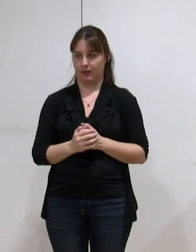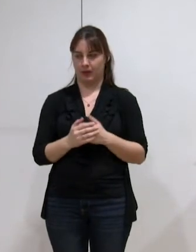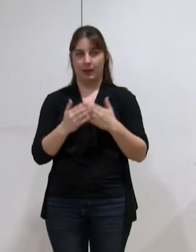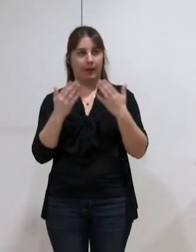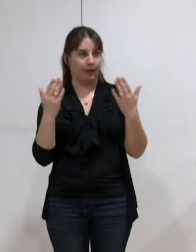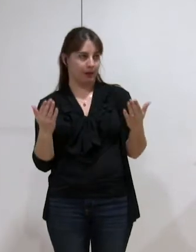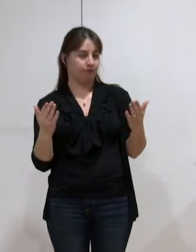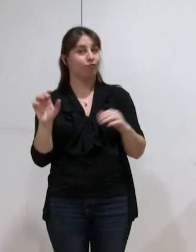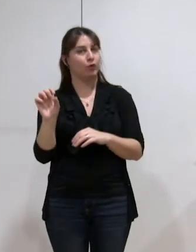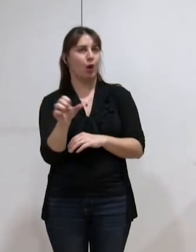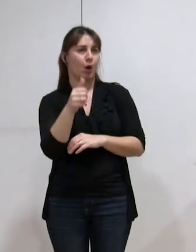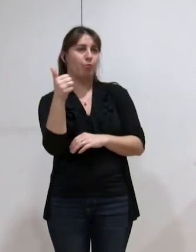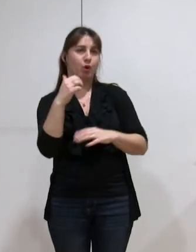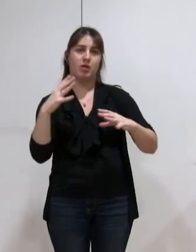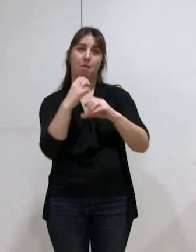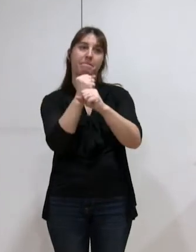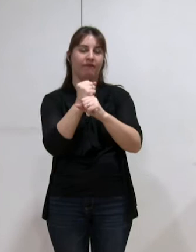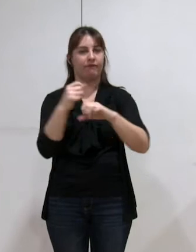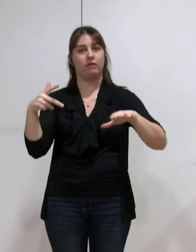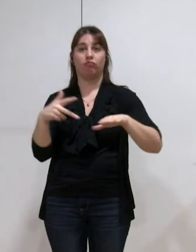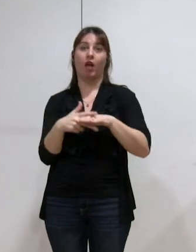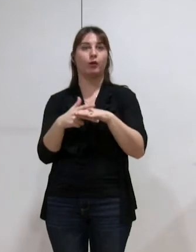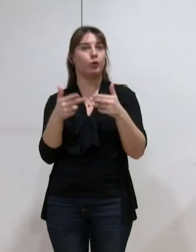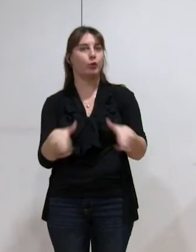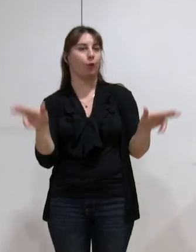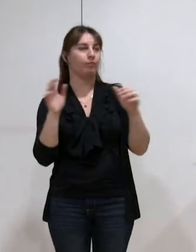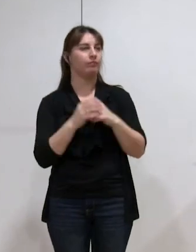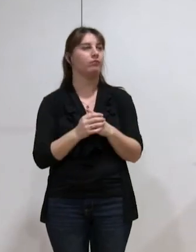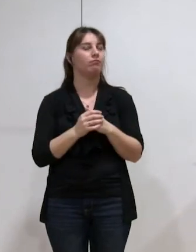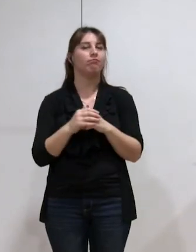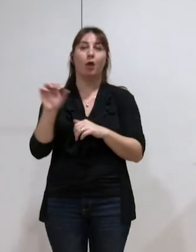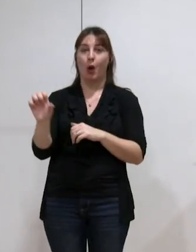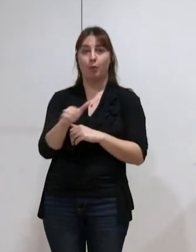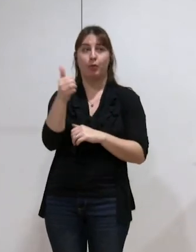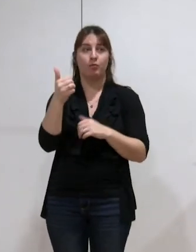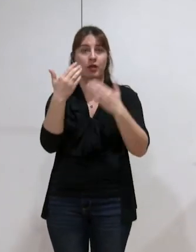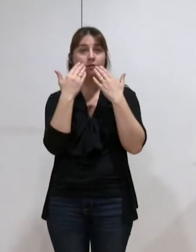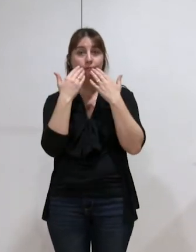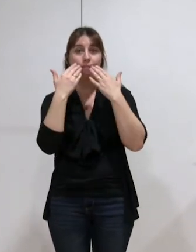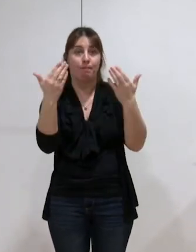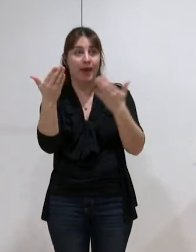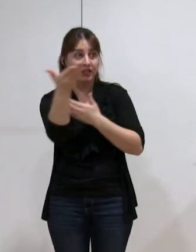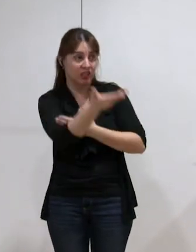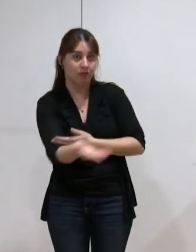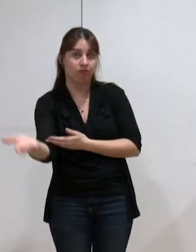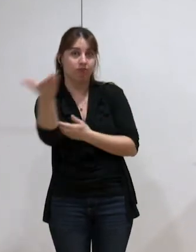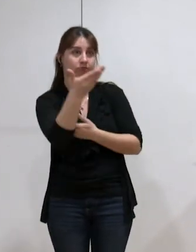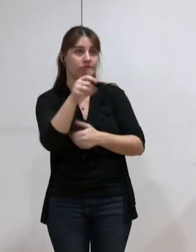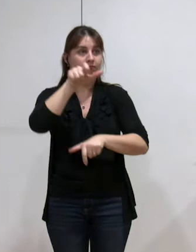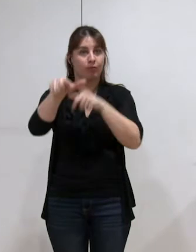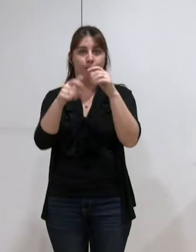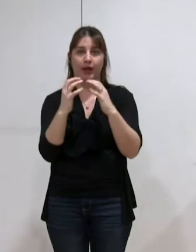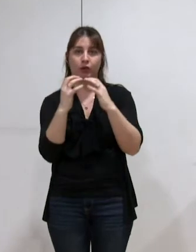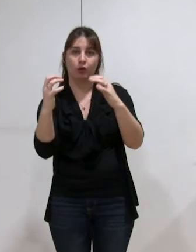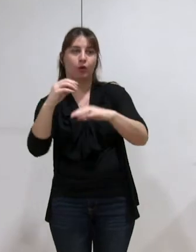Permettez-moi de faire une introduction extrêmement courte. D'abord, de la commencer par vous remercier, conseillers municipaux,